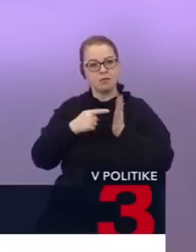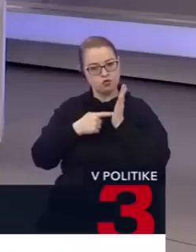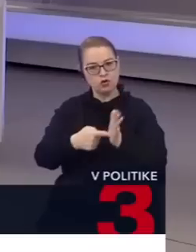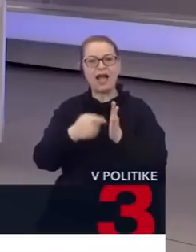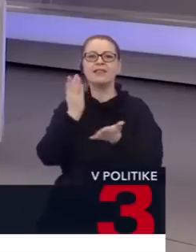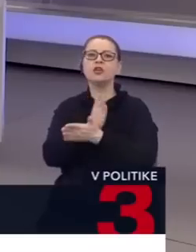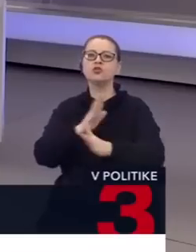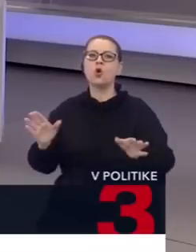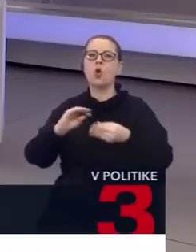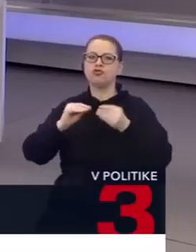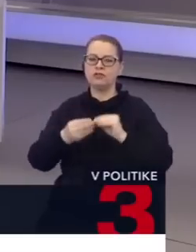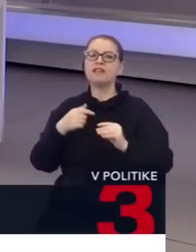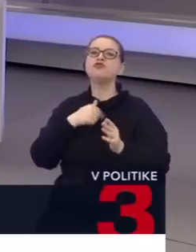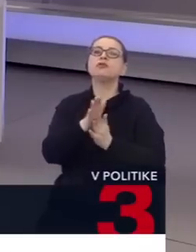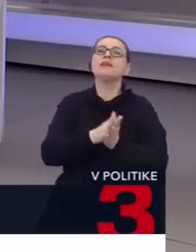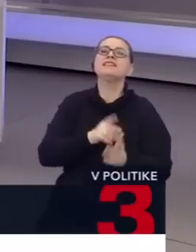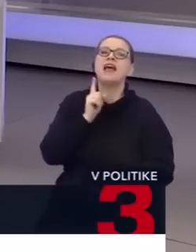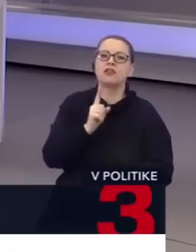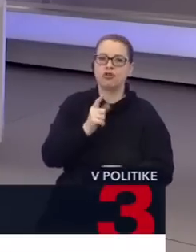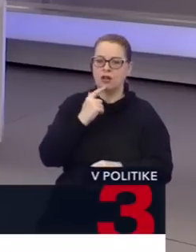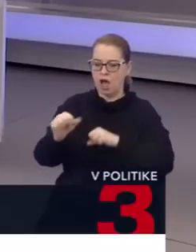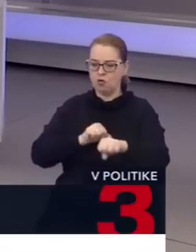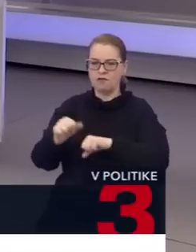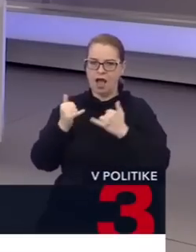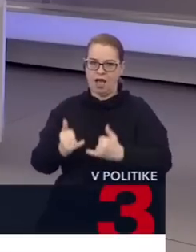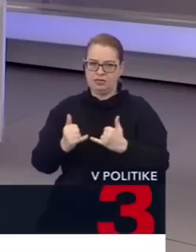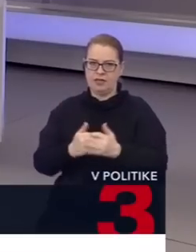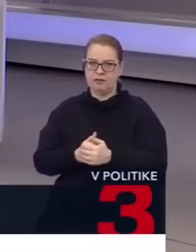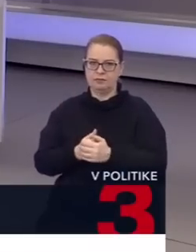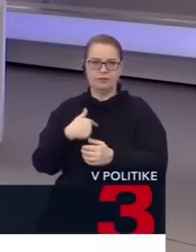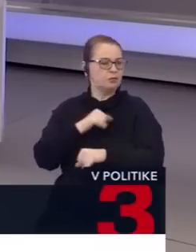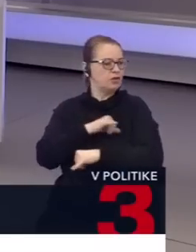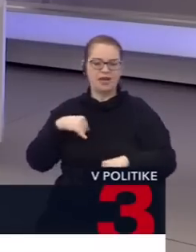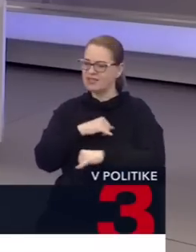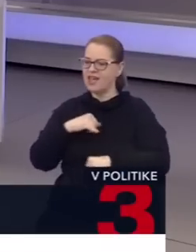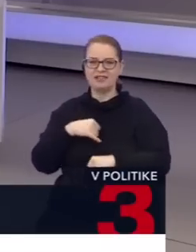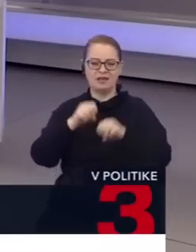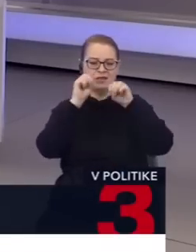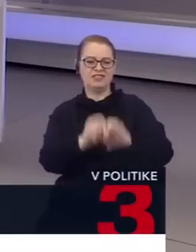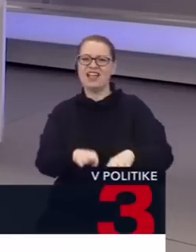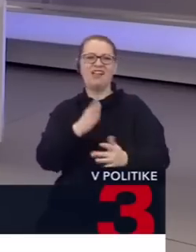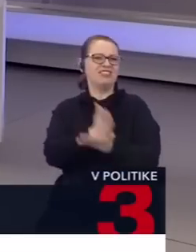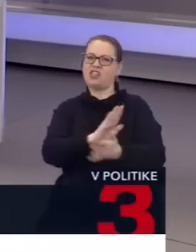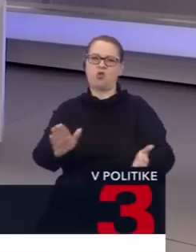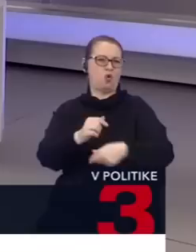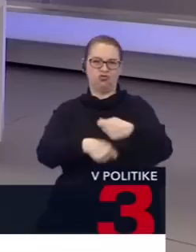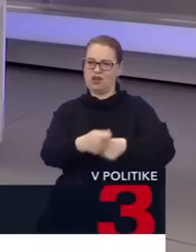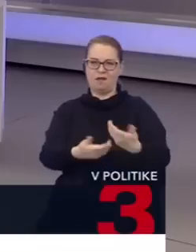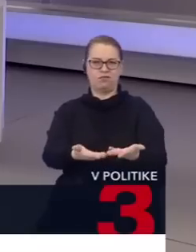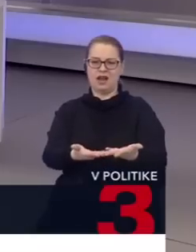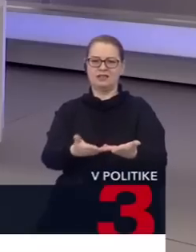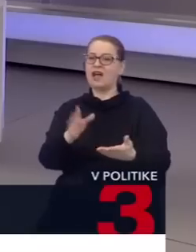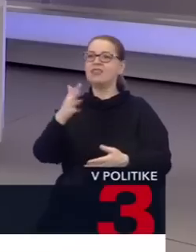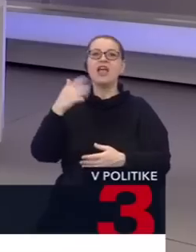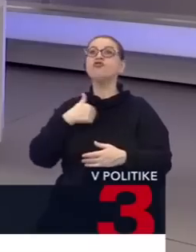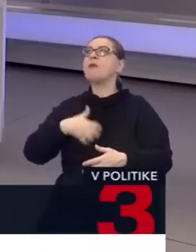dokončiť veci, ktoré sme začali ako táto vláda. Lebo ja napríklad tiež nechcem odchádzať od nedokončenej práci. Ale to neznamená, že mám teraz strach.